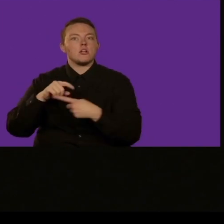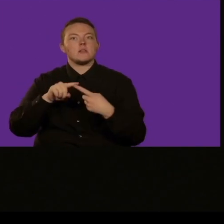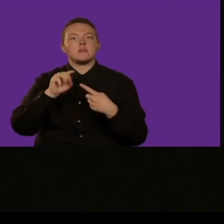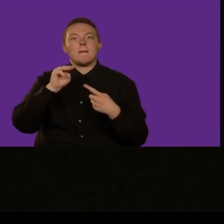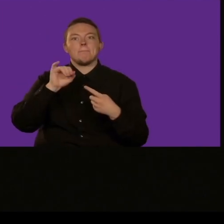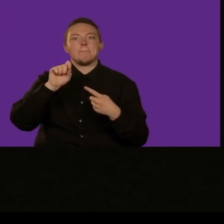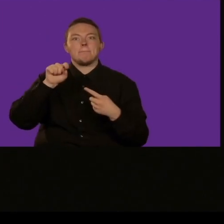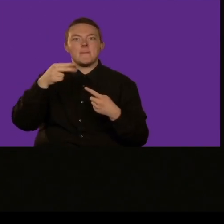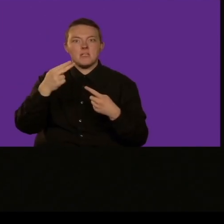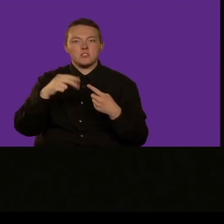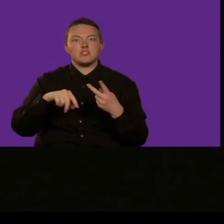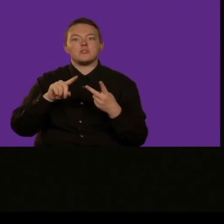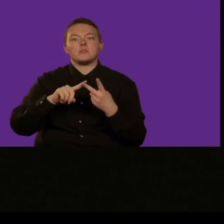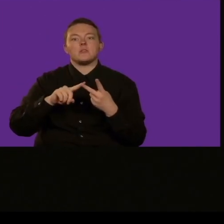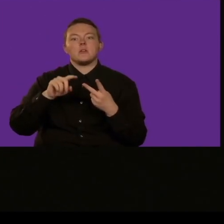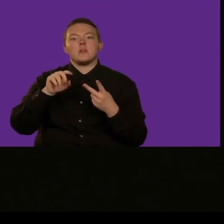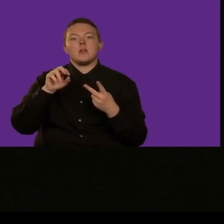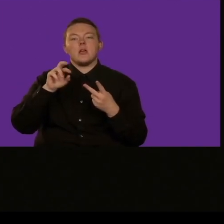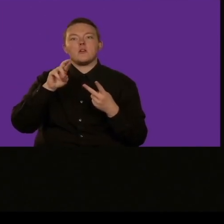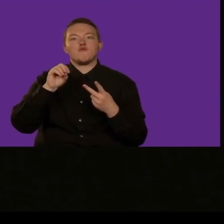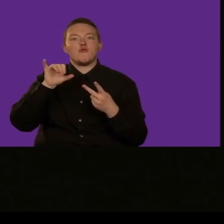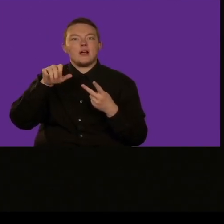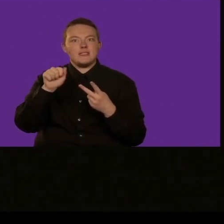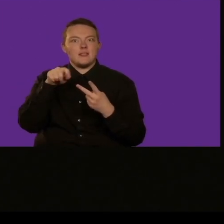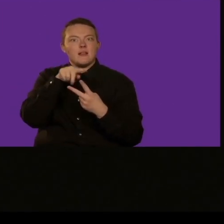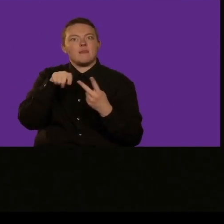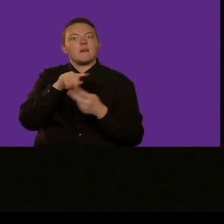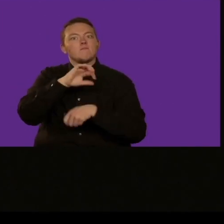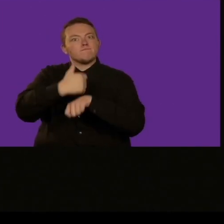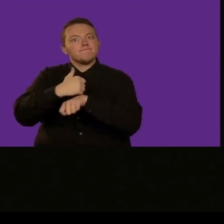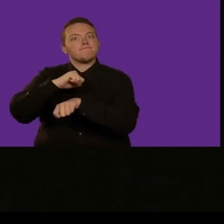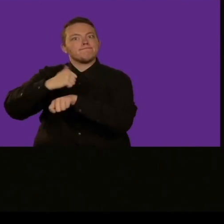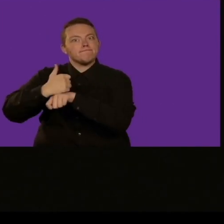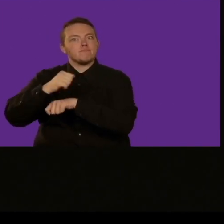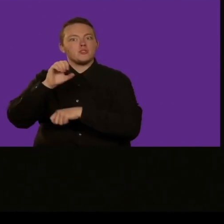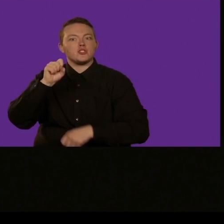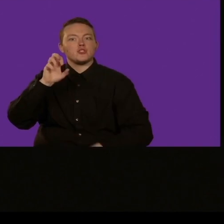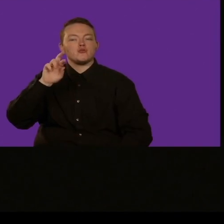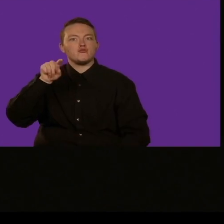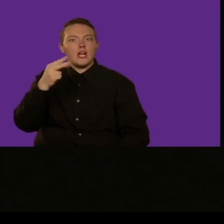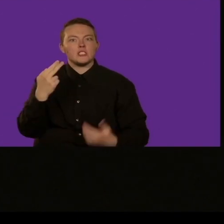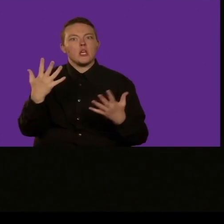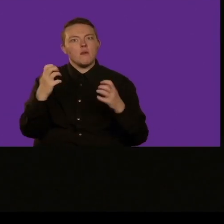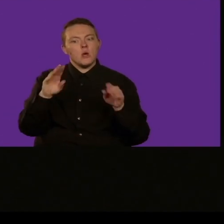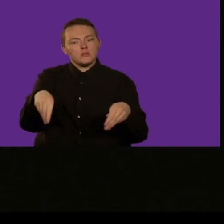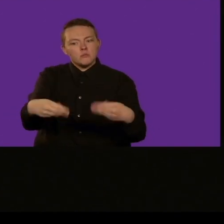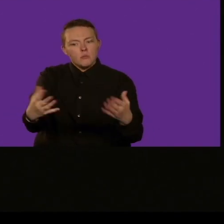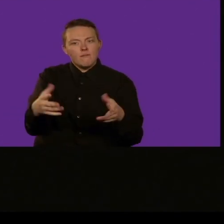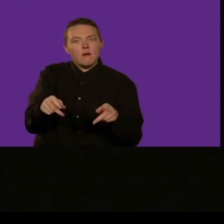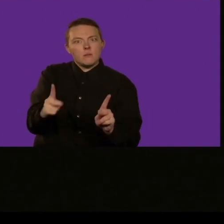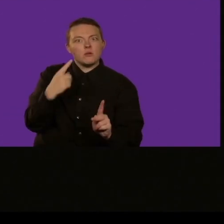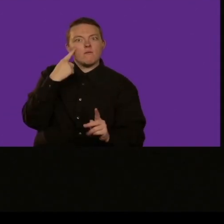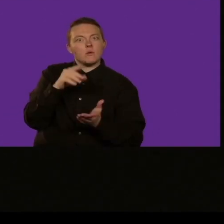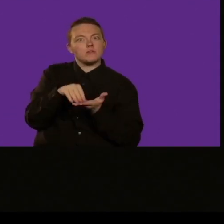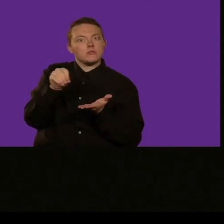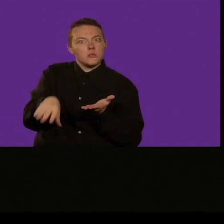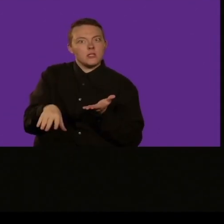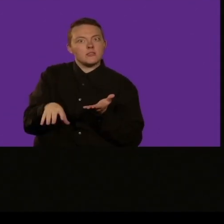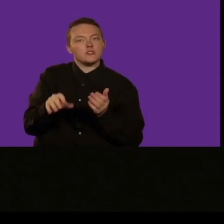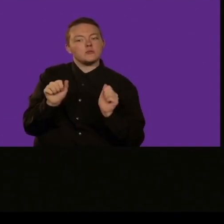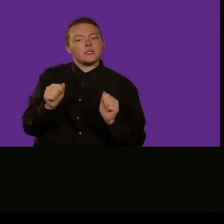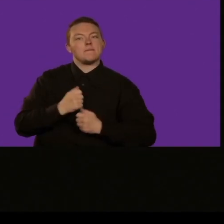creatività, sviluppare quella creatività, per poter aiutare i bimbi. È una grande ispirazione perché è un modo di poter